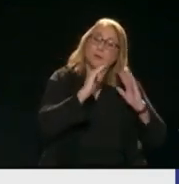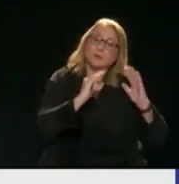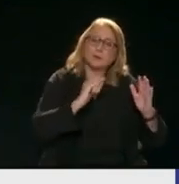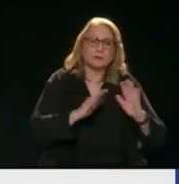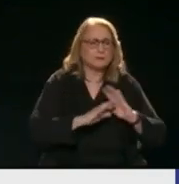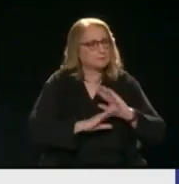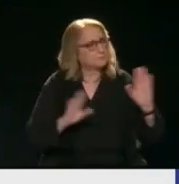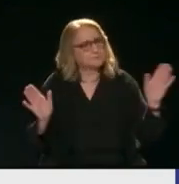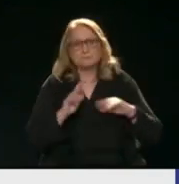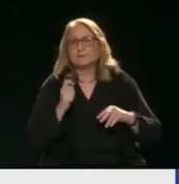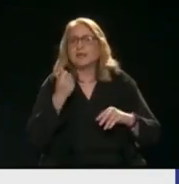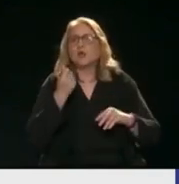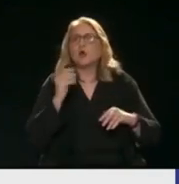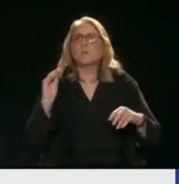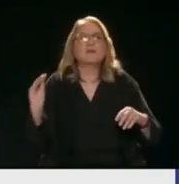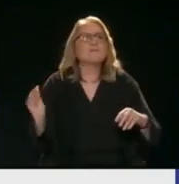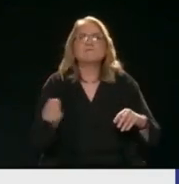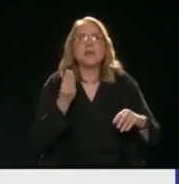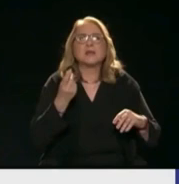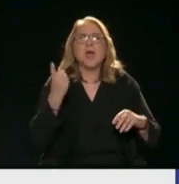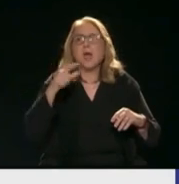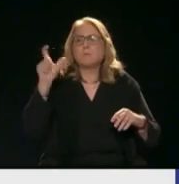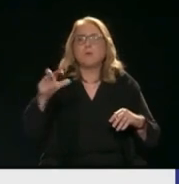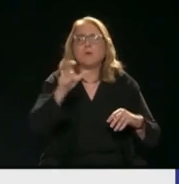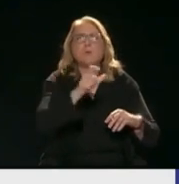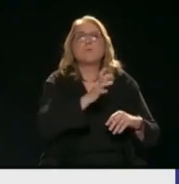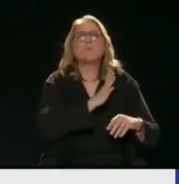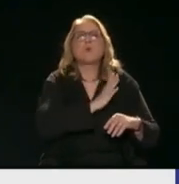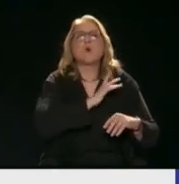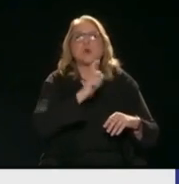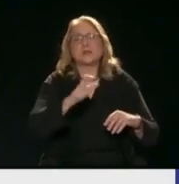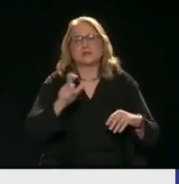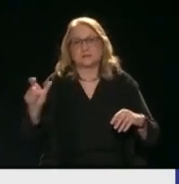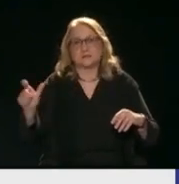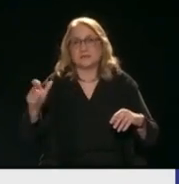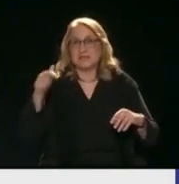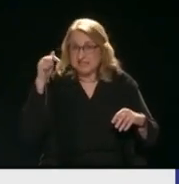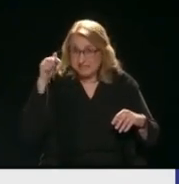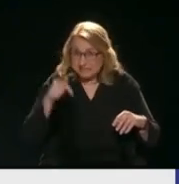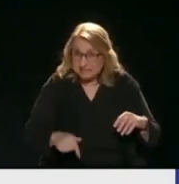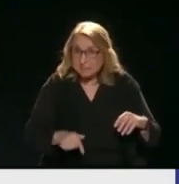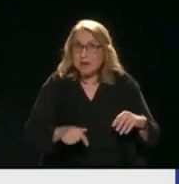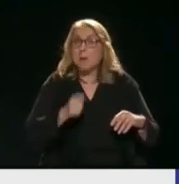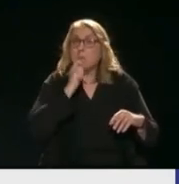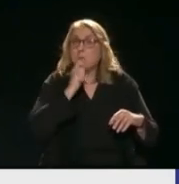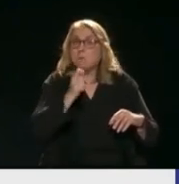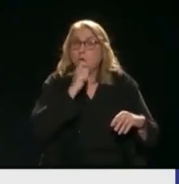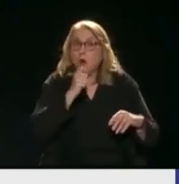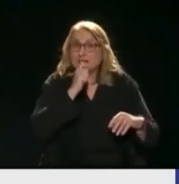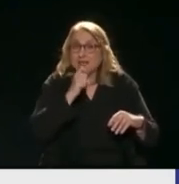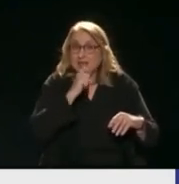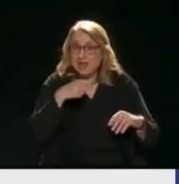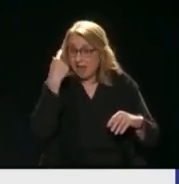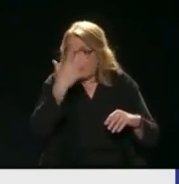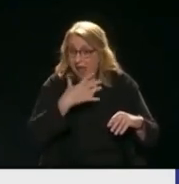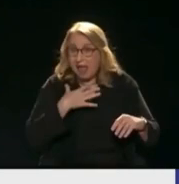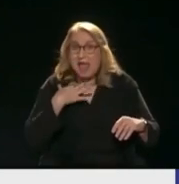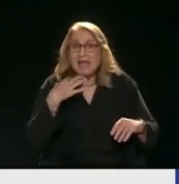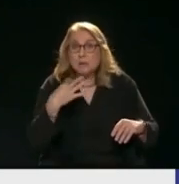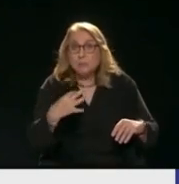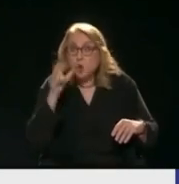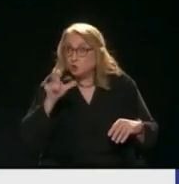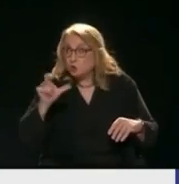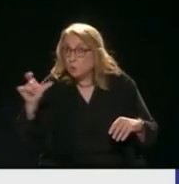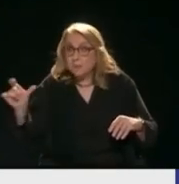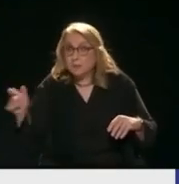από τον ίδιο τον πολίτη Γιατί αυτός κάνει πολιτική Σήμερα έχουμε πολιτικούς Οι οποίες δεν εκπροσωπούν τον ίδιο τον πολίτη Δυστυχώς δεν έχουμε και πολίτη Αλλά έχουμε